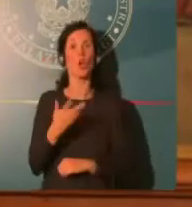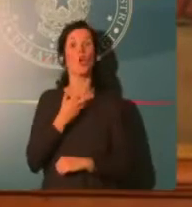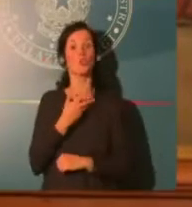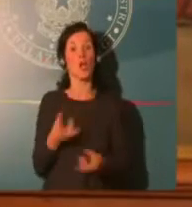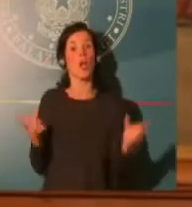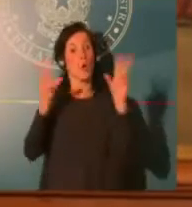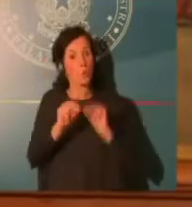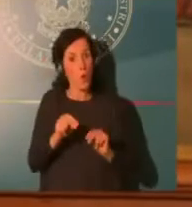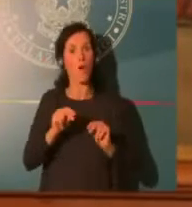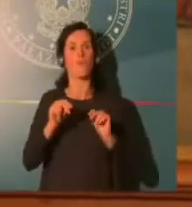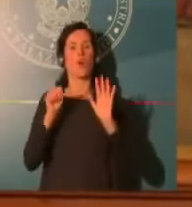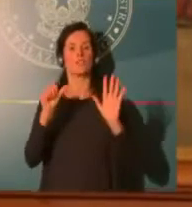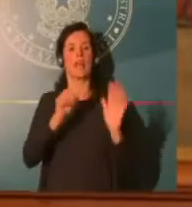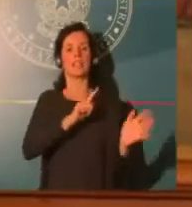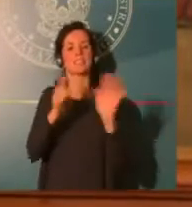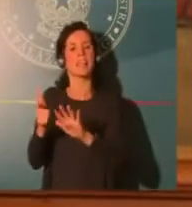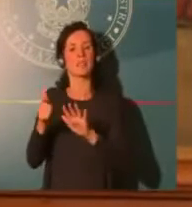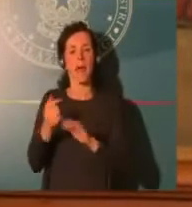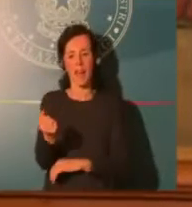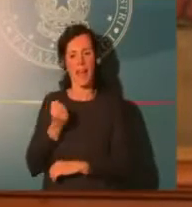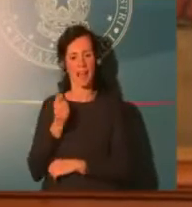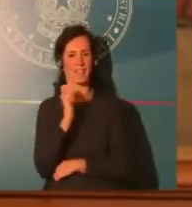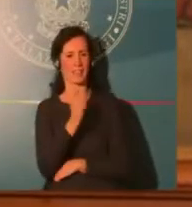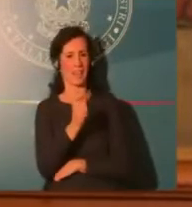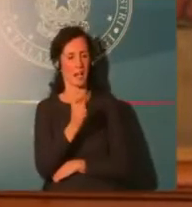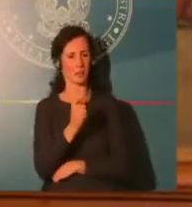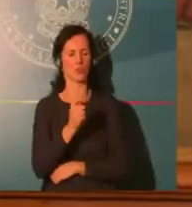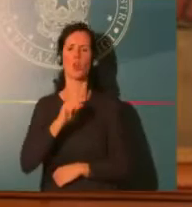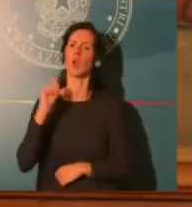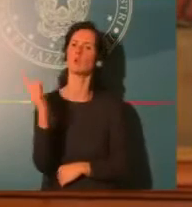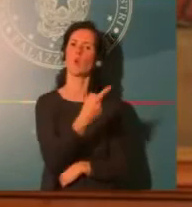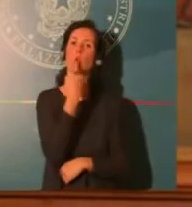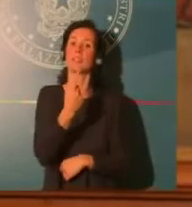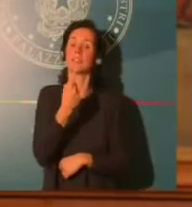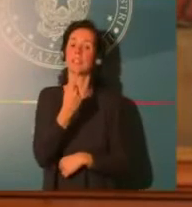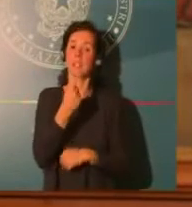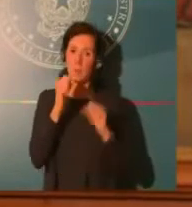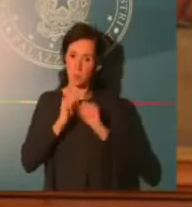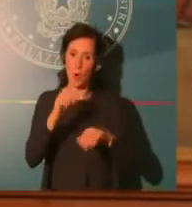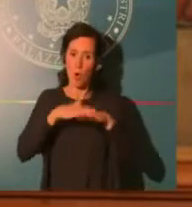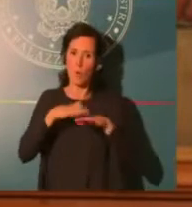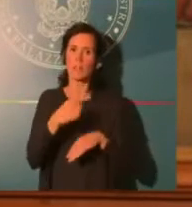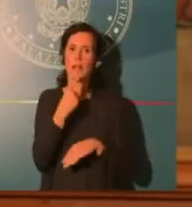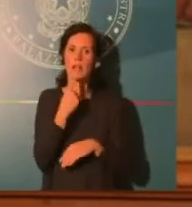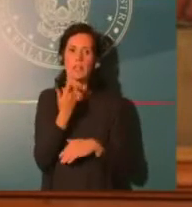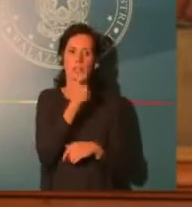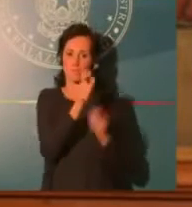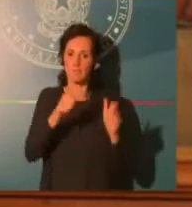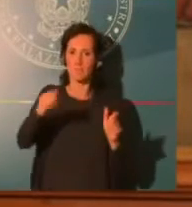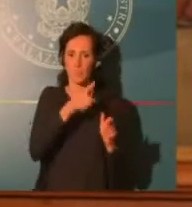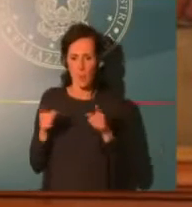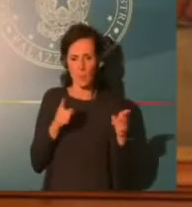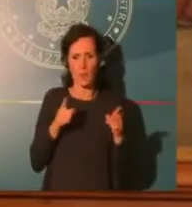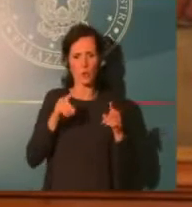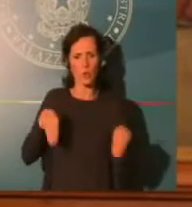periodi vuoti con l'esaurimento di quelle già previste dal decreto agosto e che potranno essere usufruite fino al